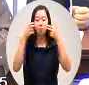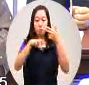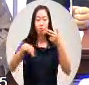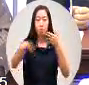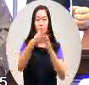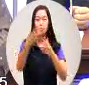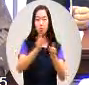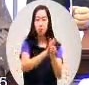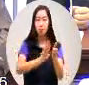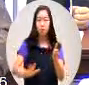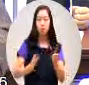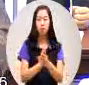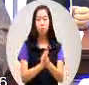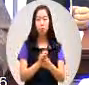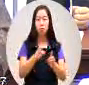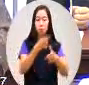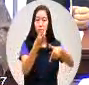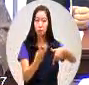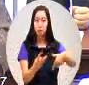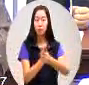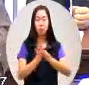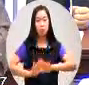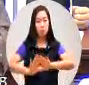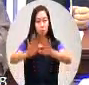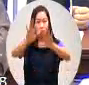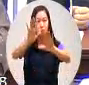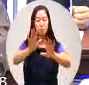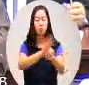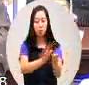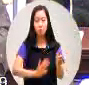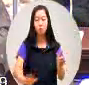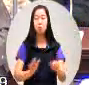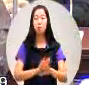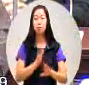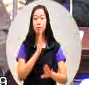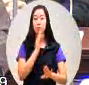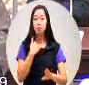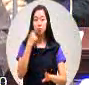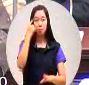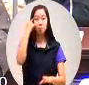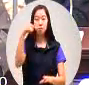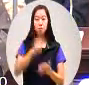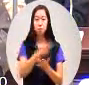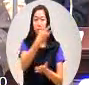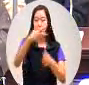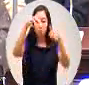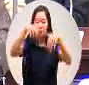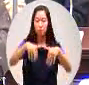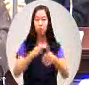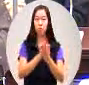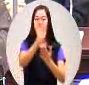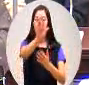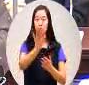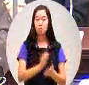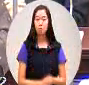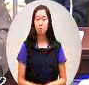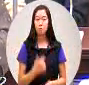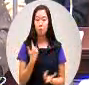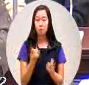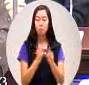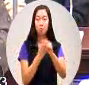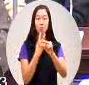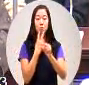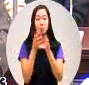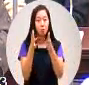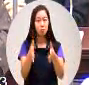响到甲仙地区的发展所以我觉得说巴巴水灾以后莫拉克台风中央